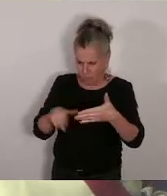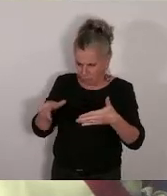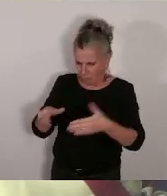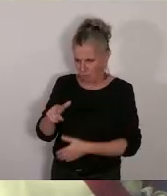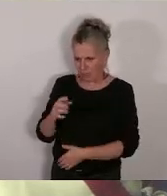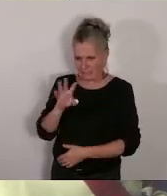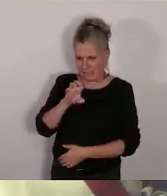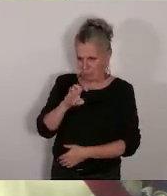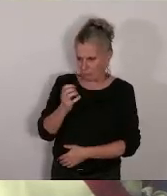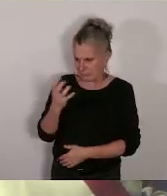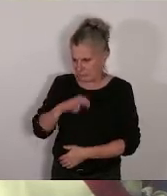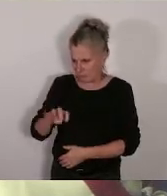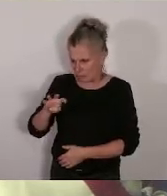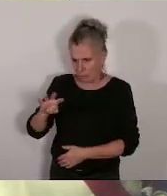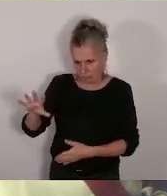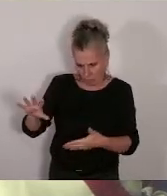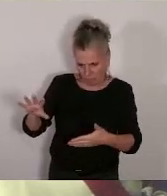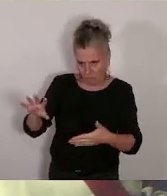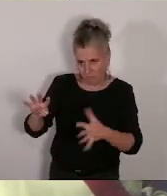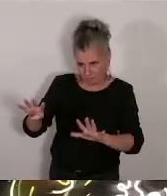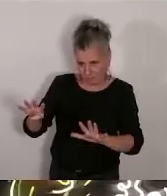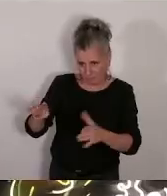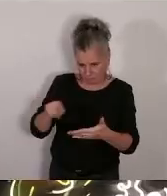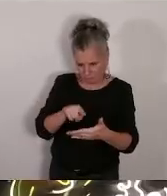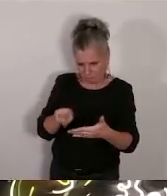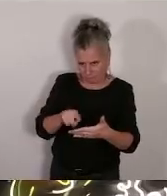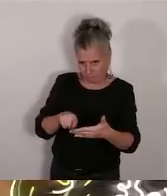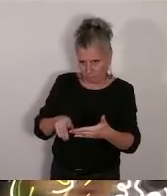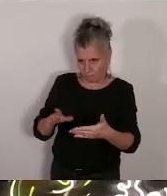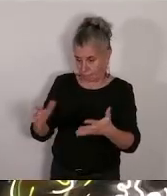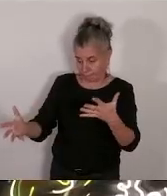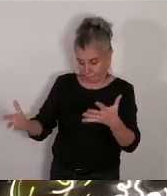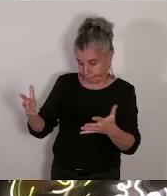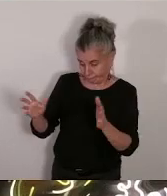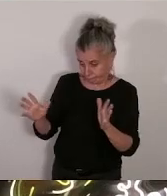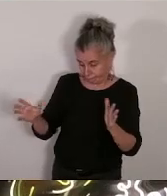40-449. Voilà, c'est juste... Donc je... Voilà.